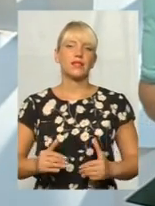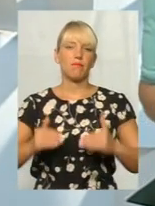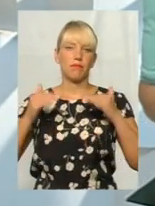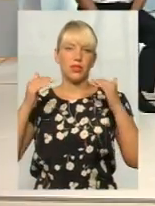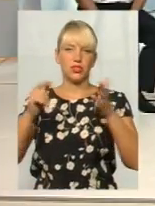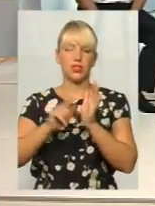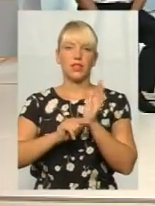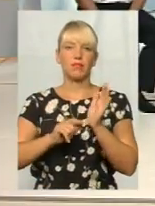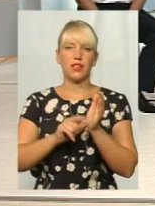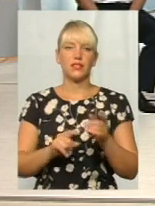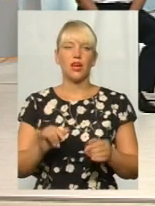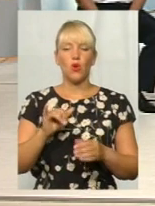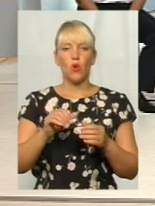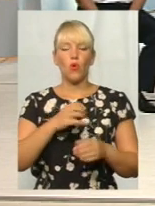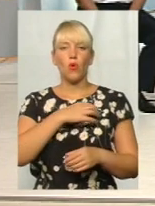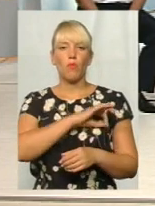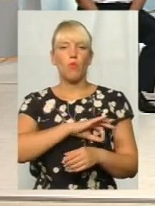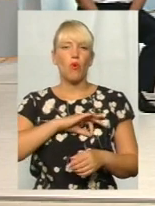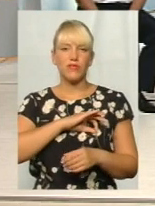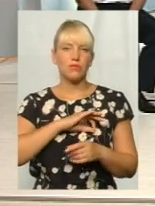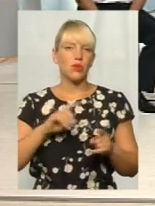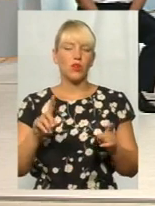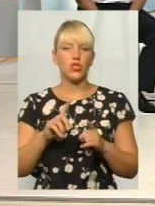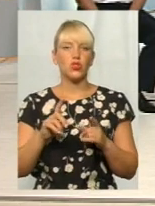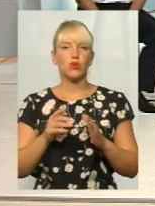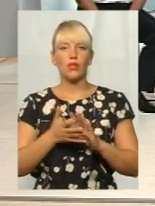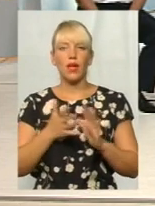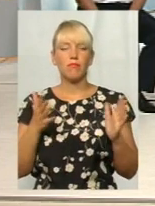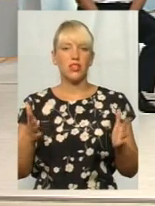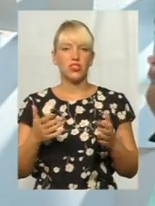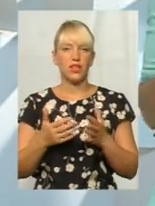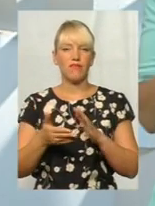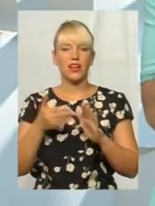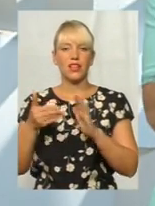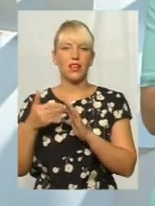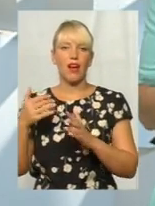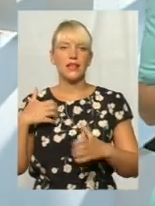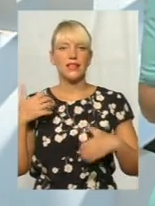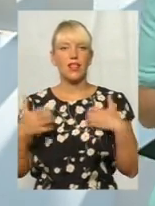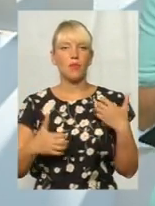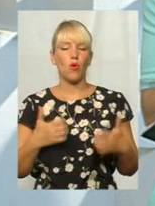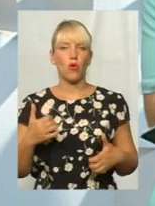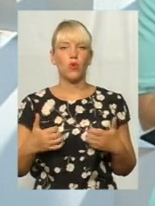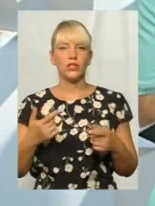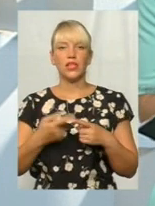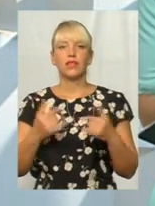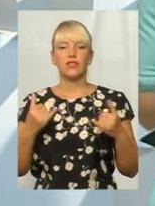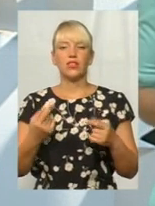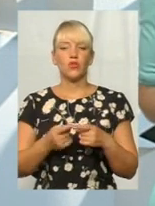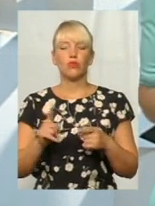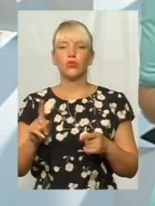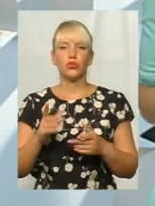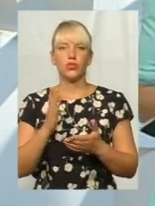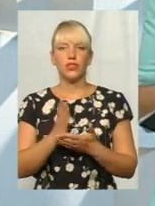у профспілок, що найбільше викликає занепокоєння в нинішній, власне, в тому, що ухвалено за основу, що